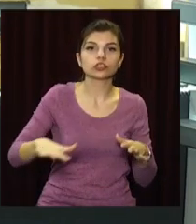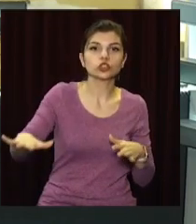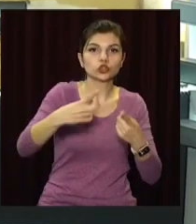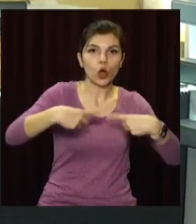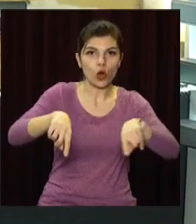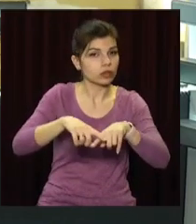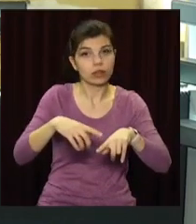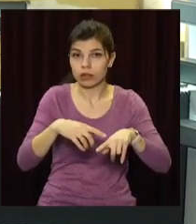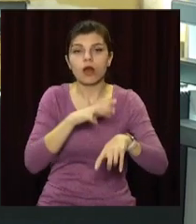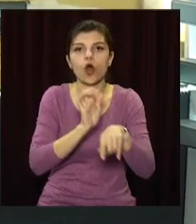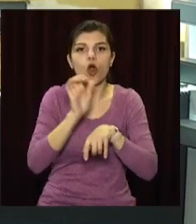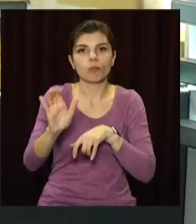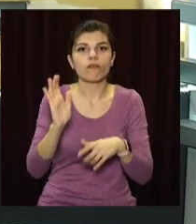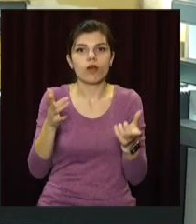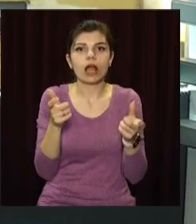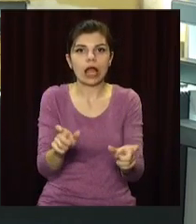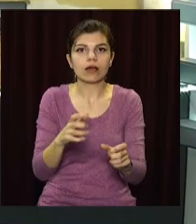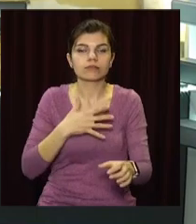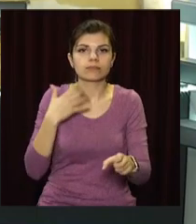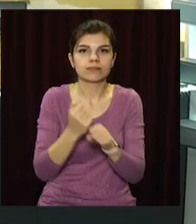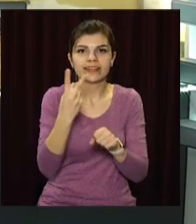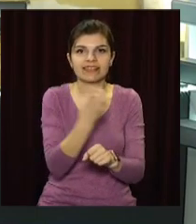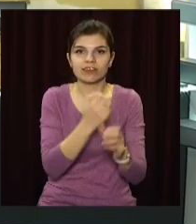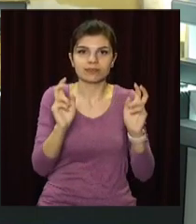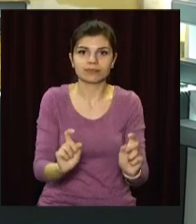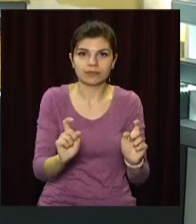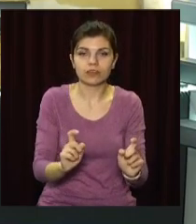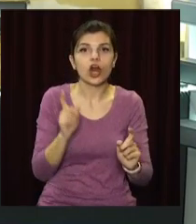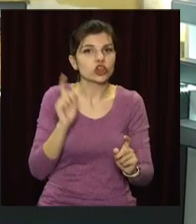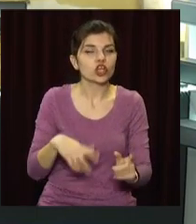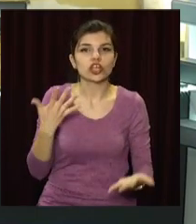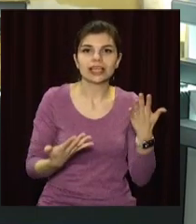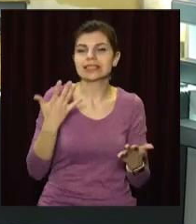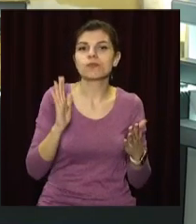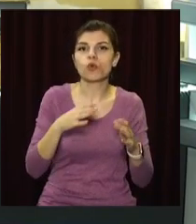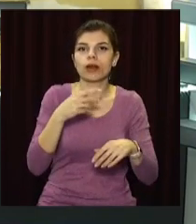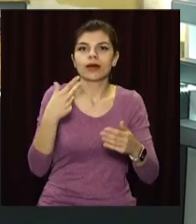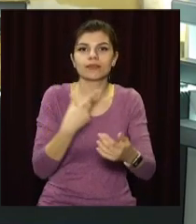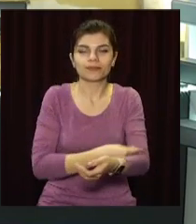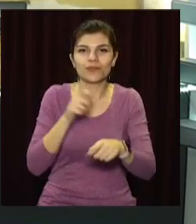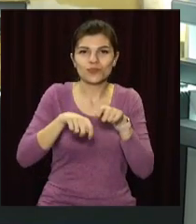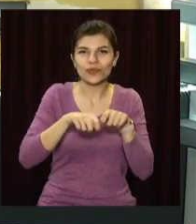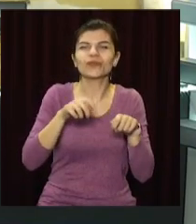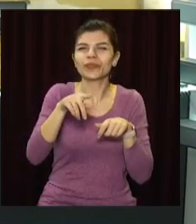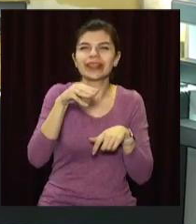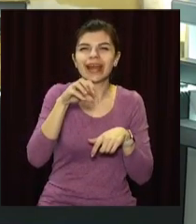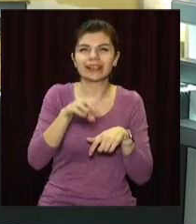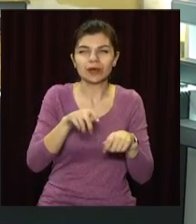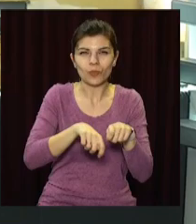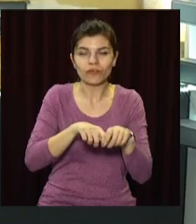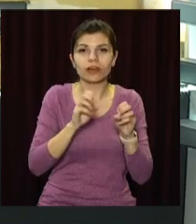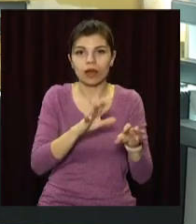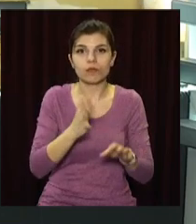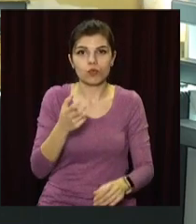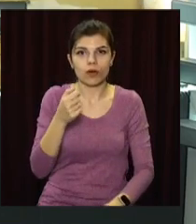на обов'язковий карантин, навіть не зважаючи на наявність негативного тесту на коронавірус. Однак звільнення від карантину